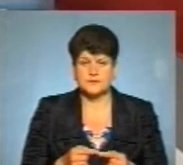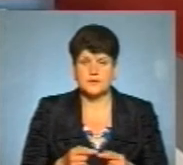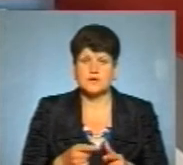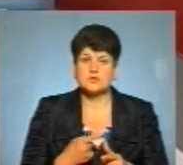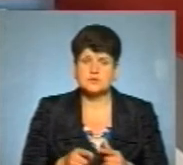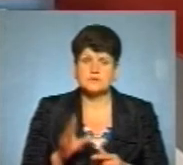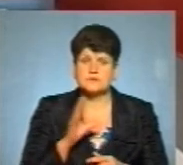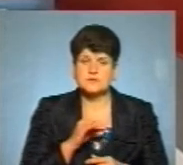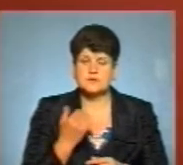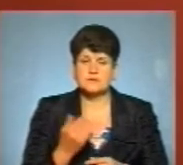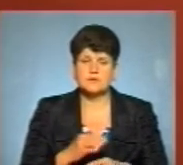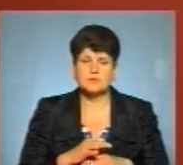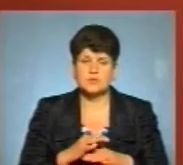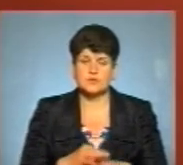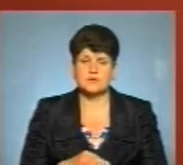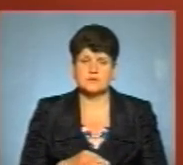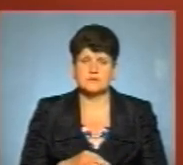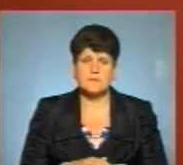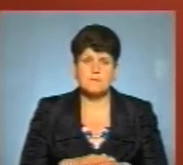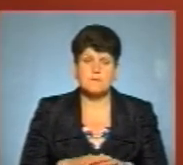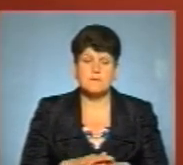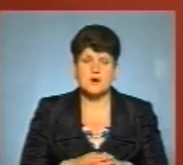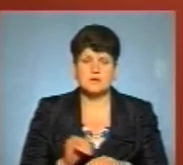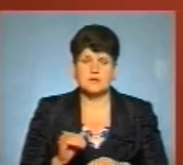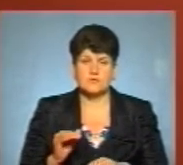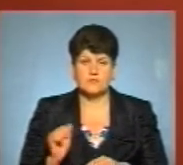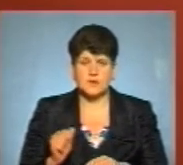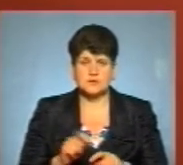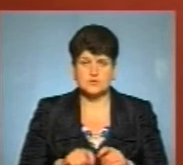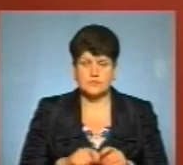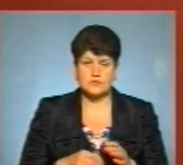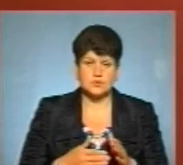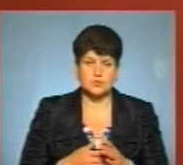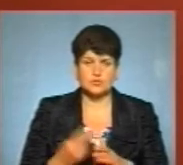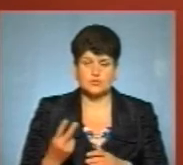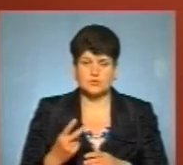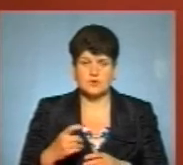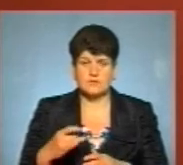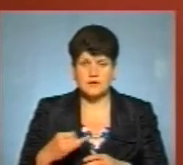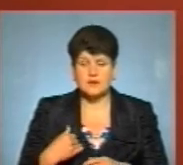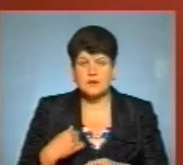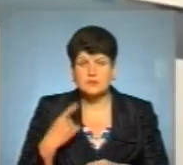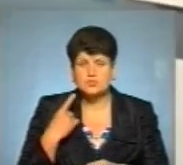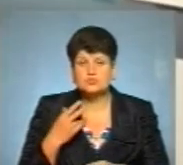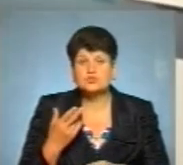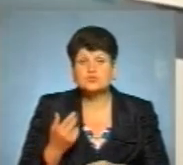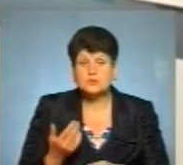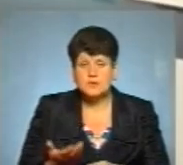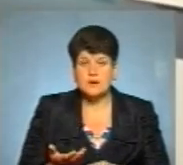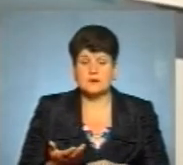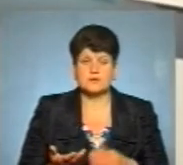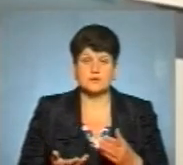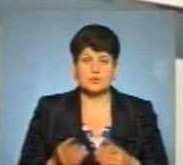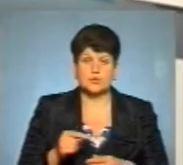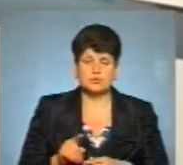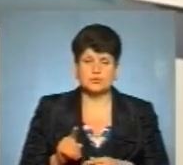встигнете Ви провести масове іфа-тестування, якщо так можна сказати, до другої хвилі? Я думаю, що так, тому що